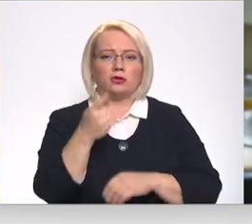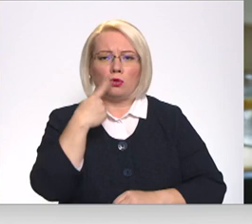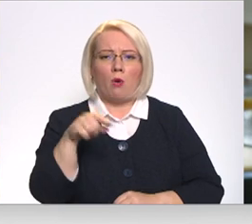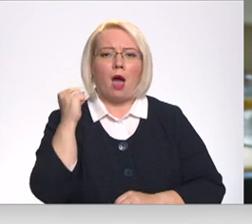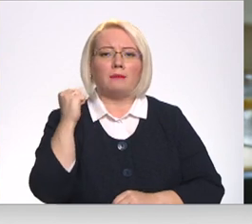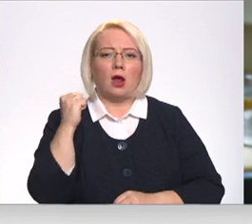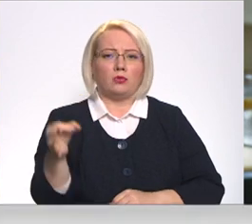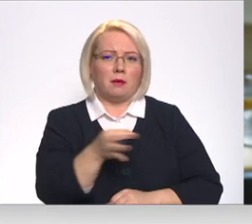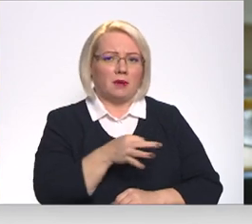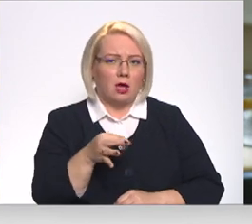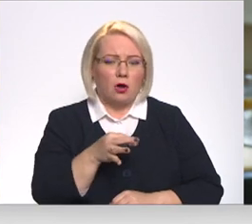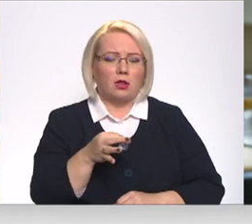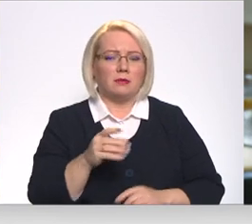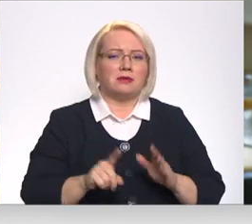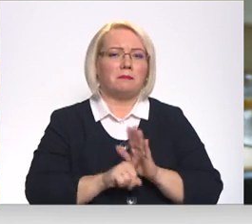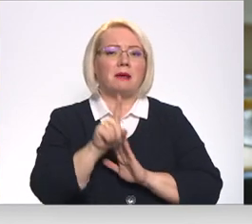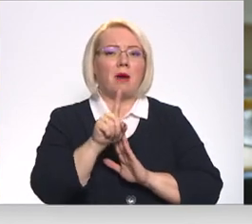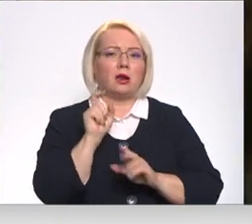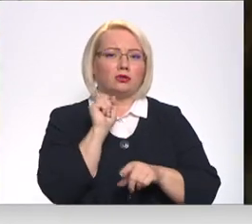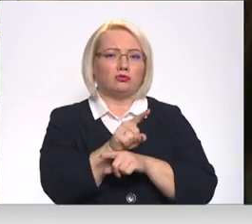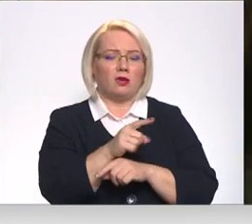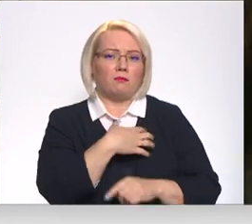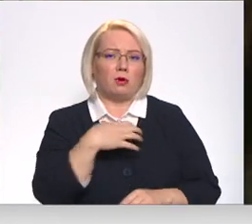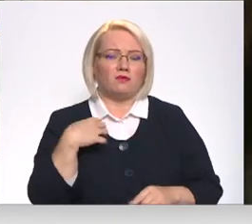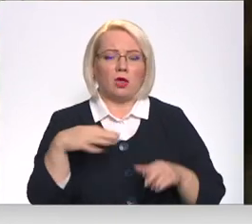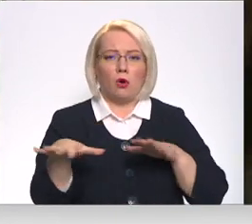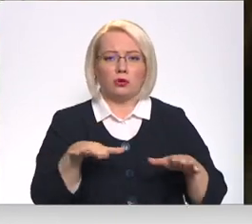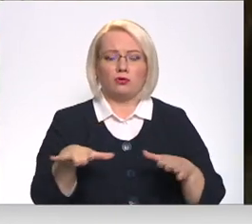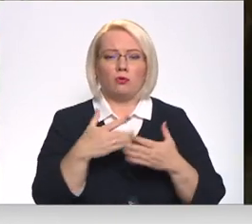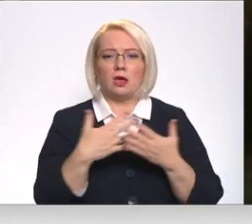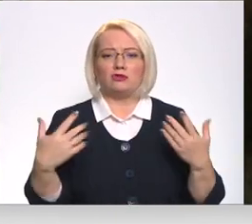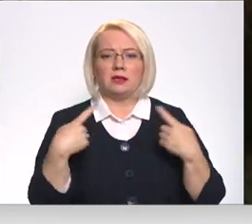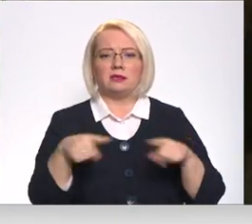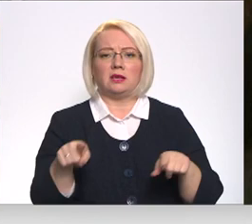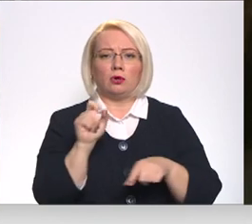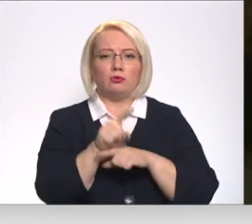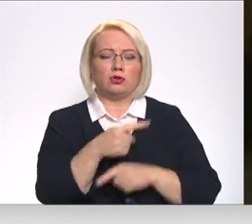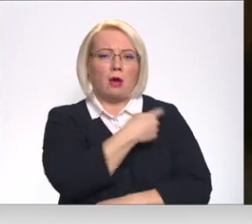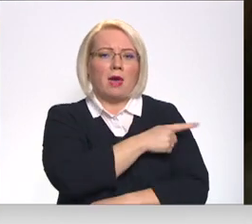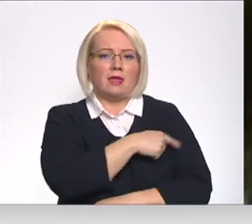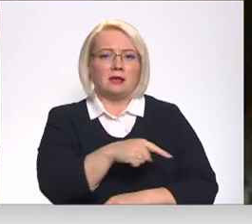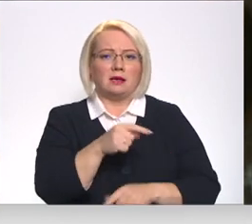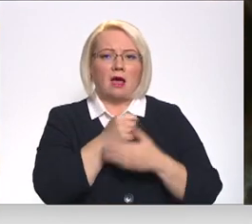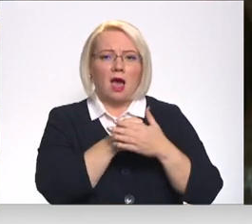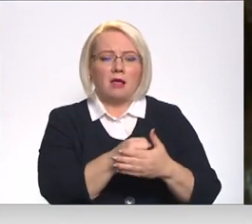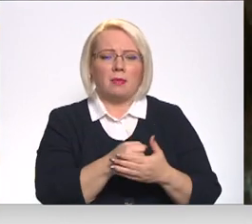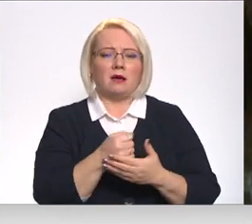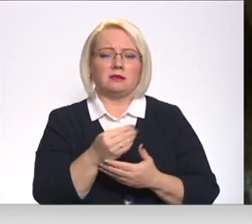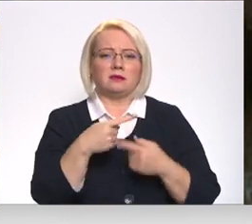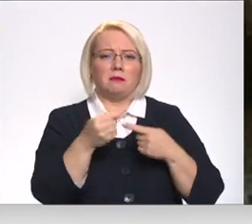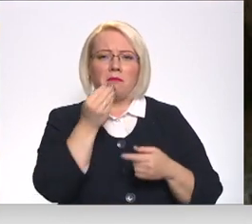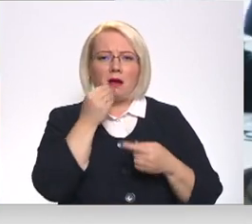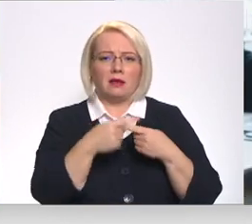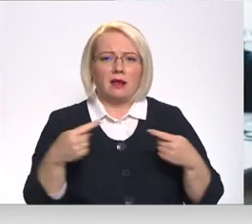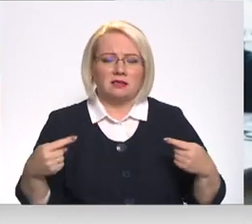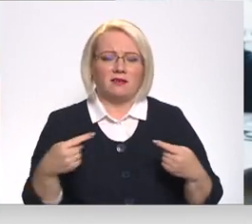rajoniem, kurai būtu primāri uzdevums pašādībā organizēt un dažādi citi uzdevumi medicīnas atbalsts, deglodas rezervas, pārtikas rezervas un tā